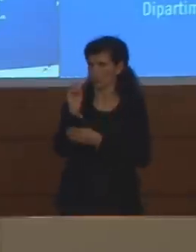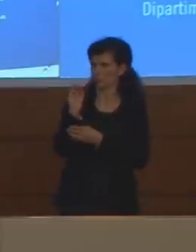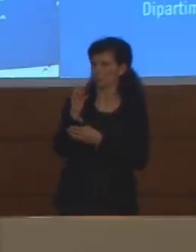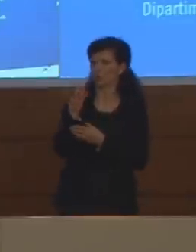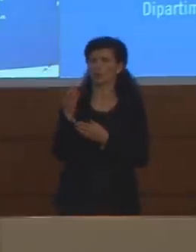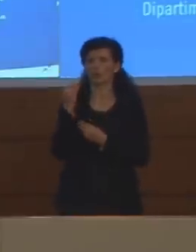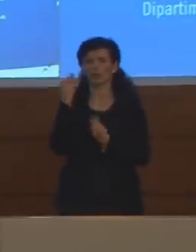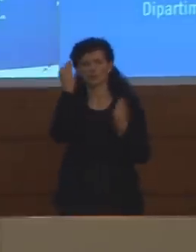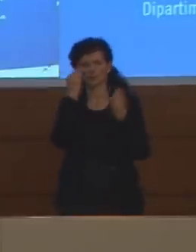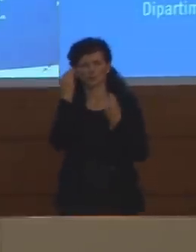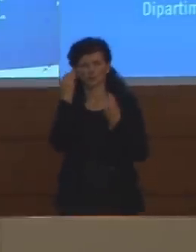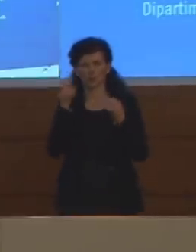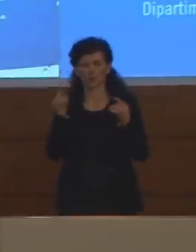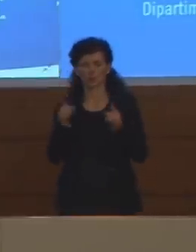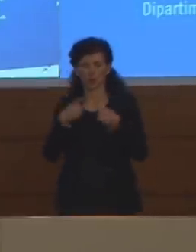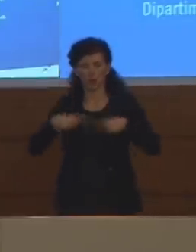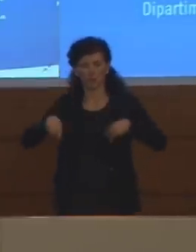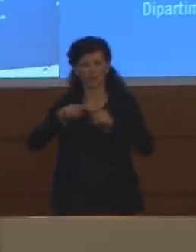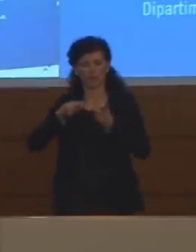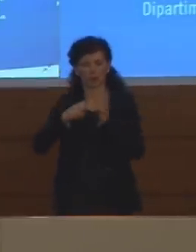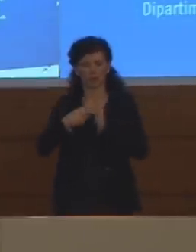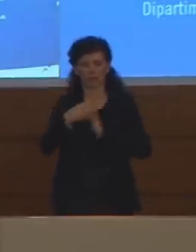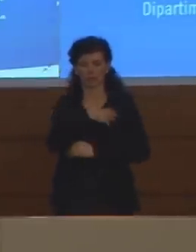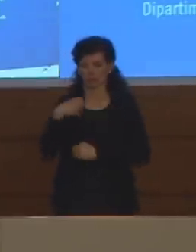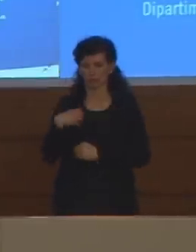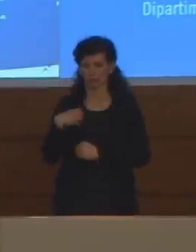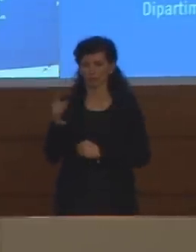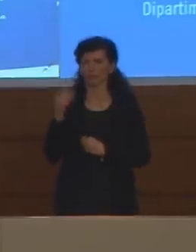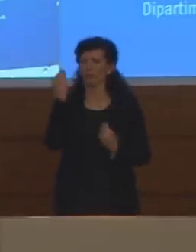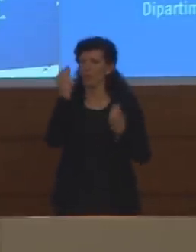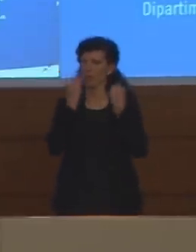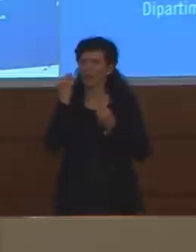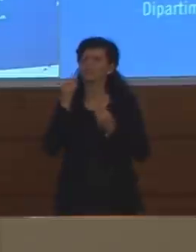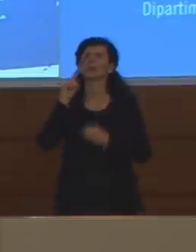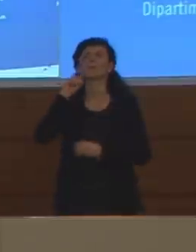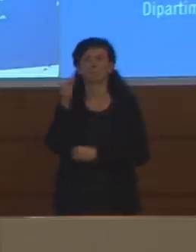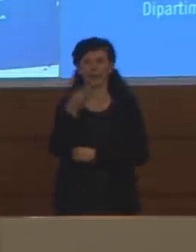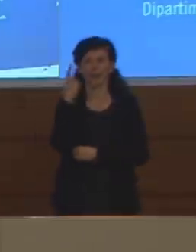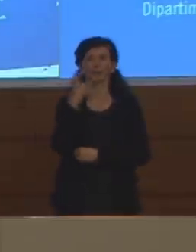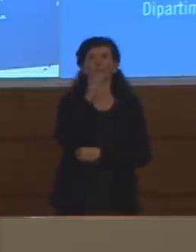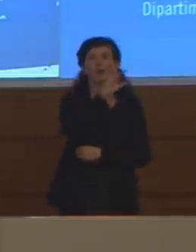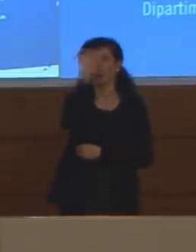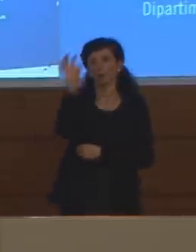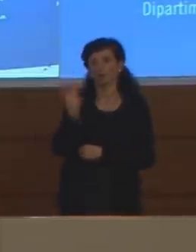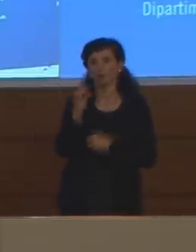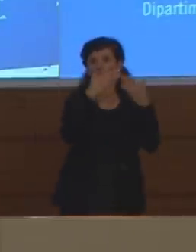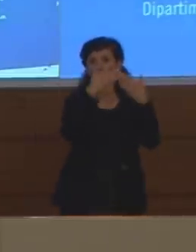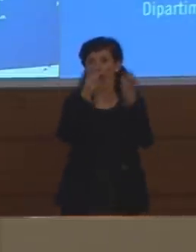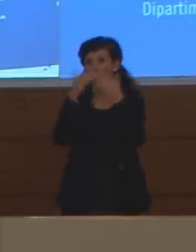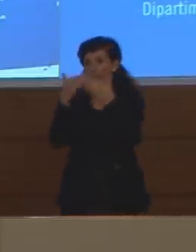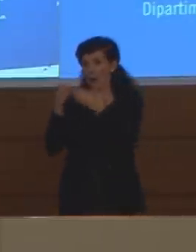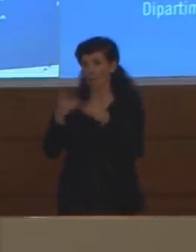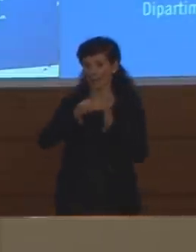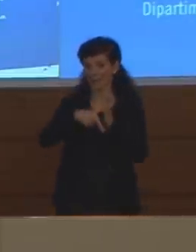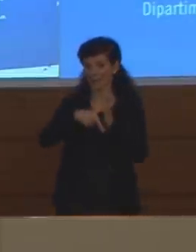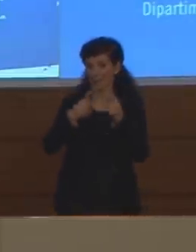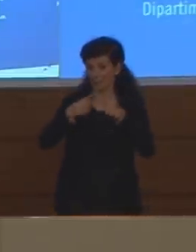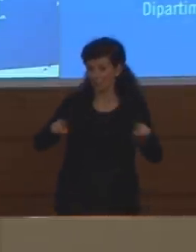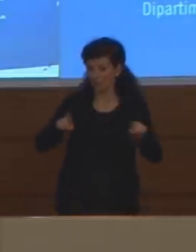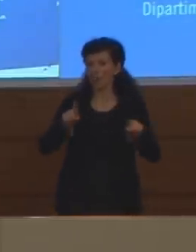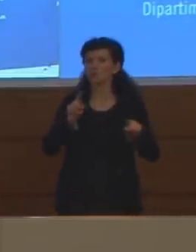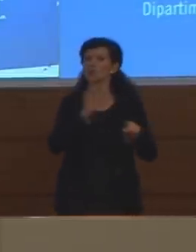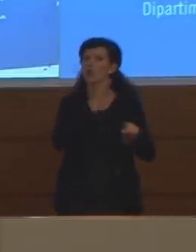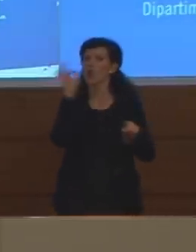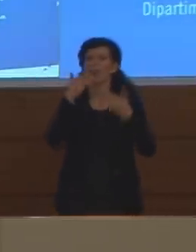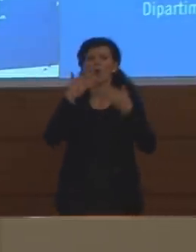è più giusta una riapertura diversificata per regioni o una riapertura unica a livello